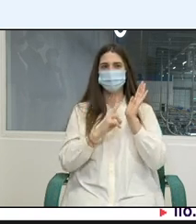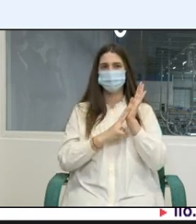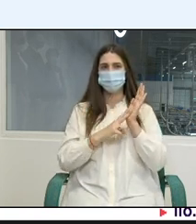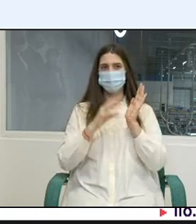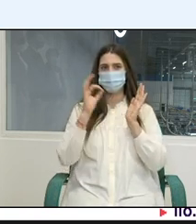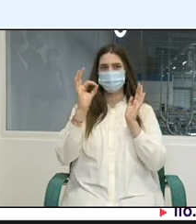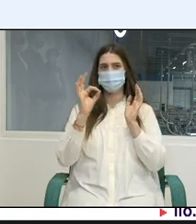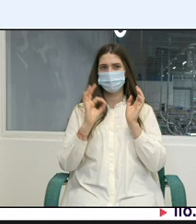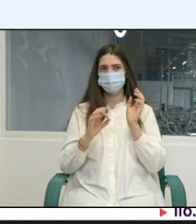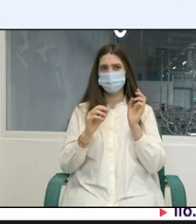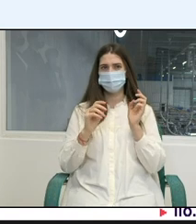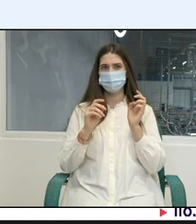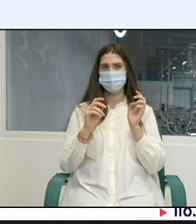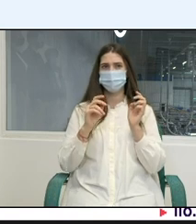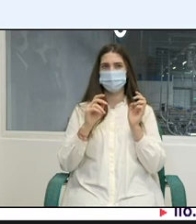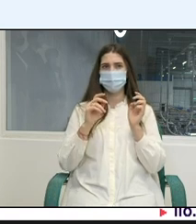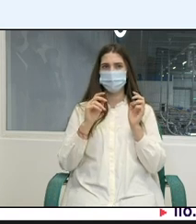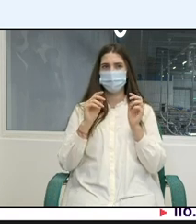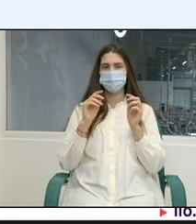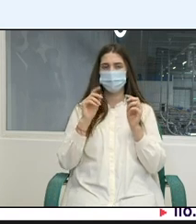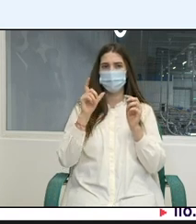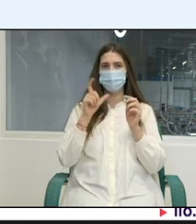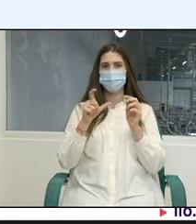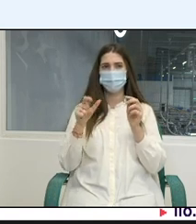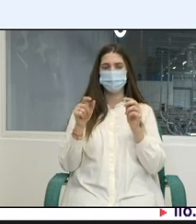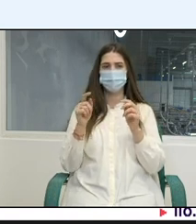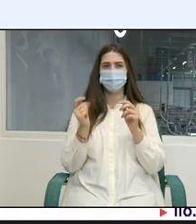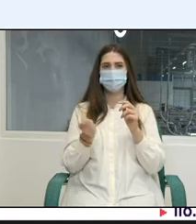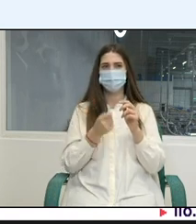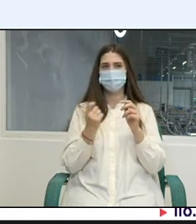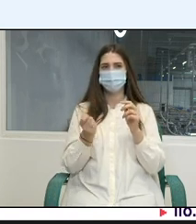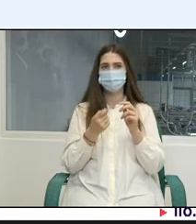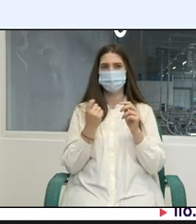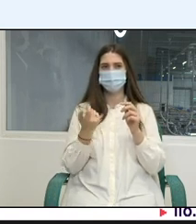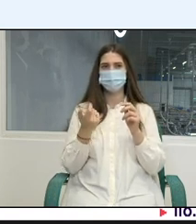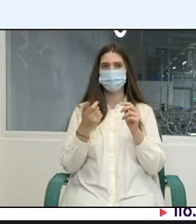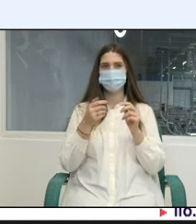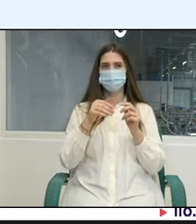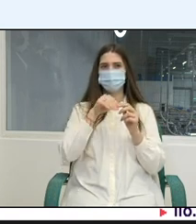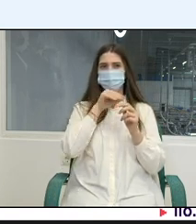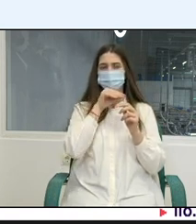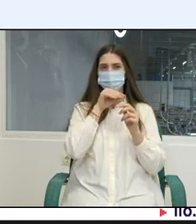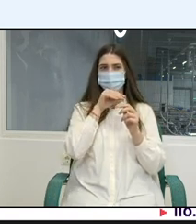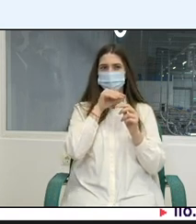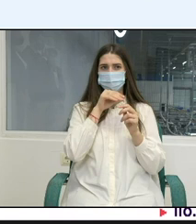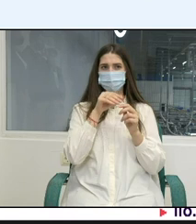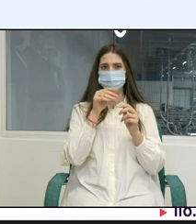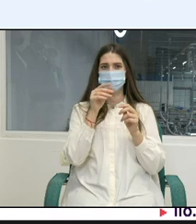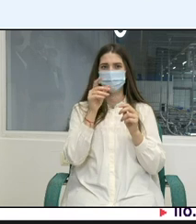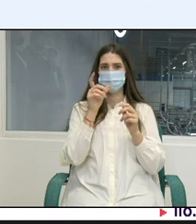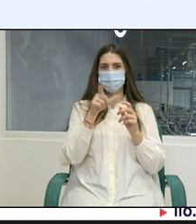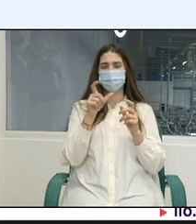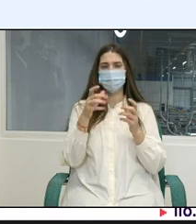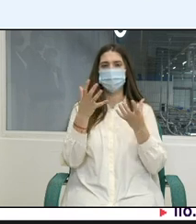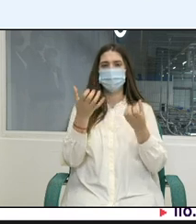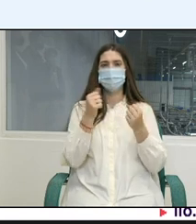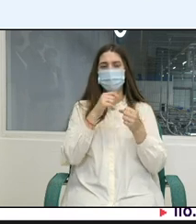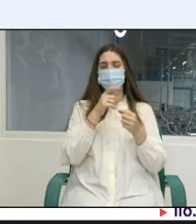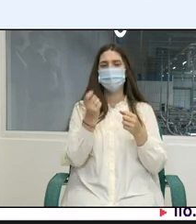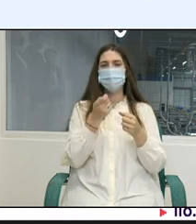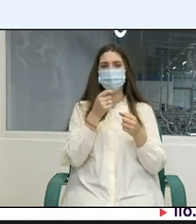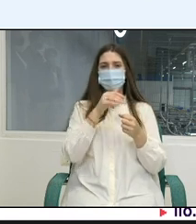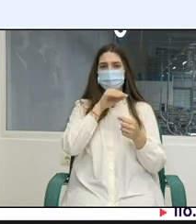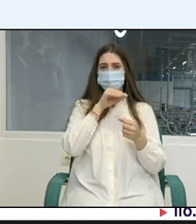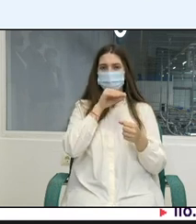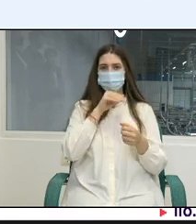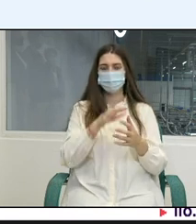din angajatorii au declarat că angajații dispun de toate competenții de care au nevoie angajatorii și ținta noastră ambițiosă